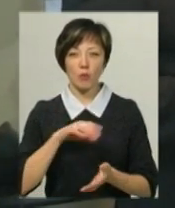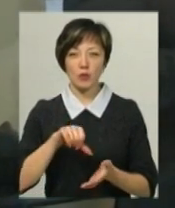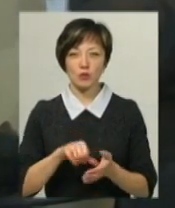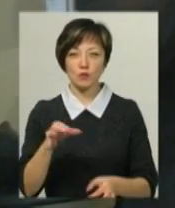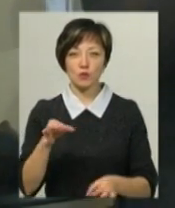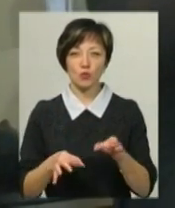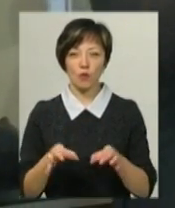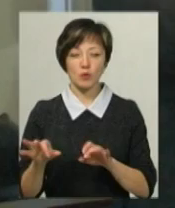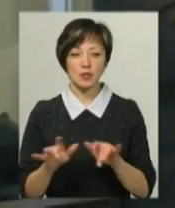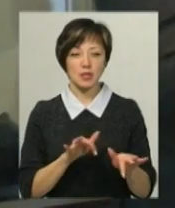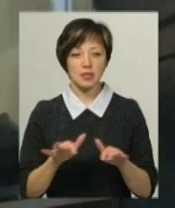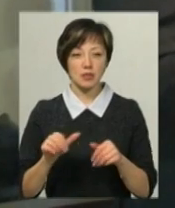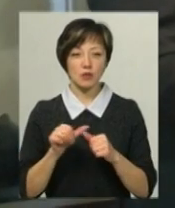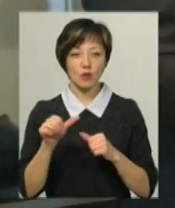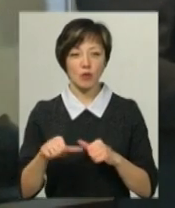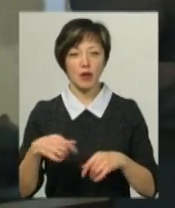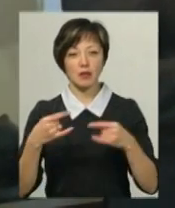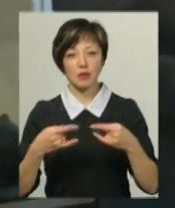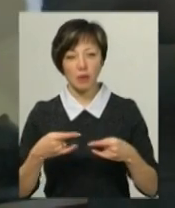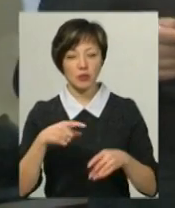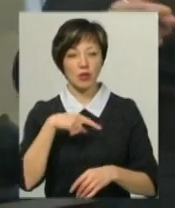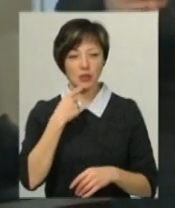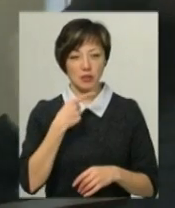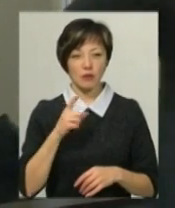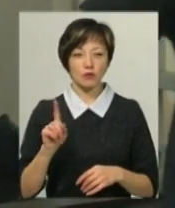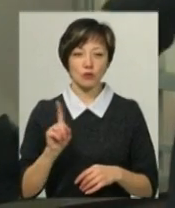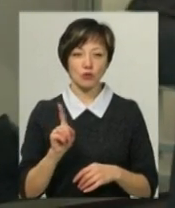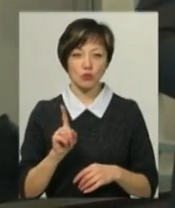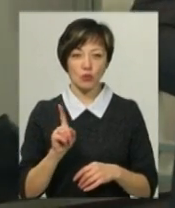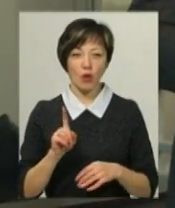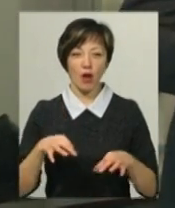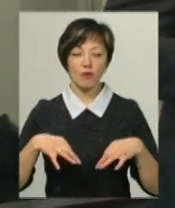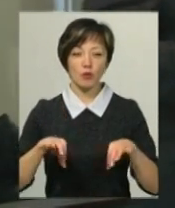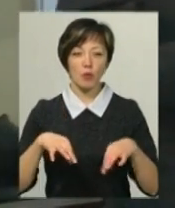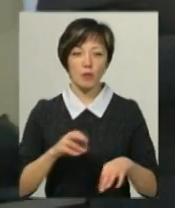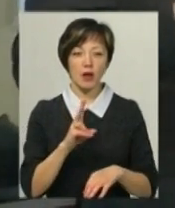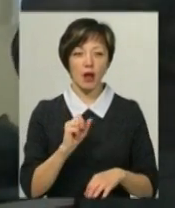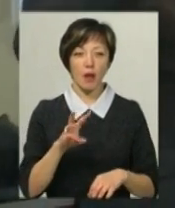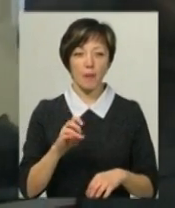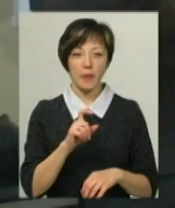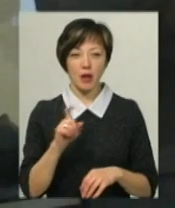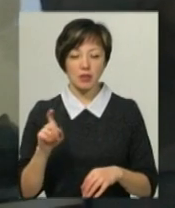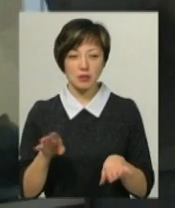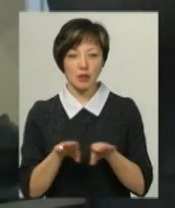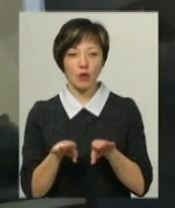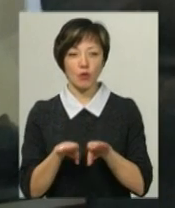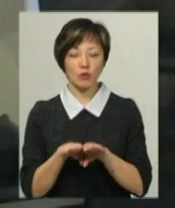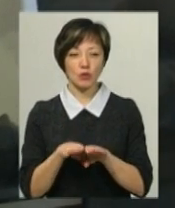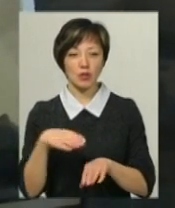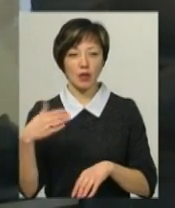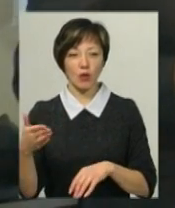засіданні, зокрема на телебаченні, стверджував, що автомобіль КАМАЗ нібито знаходився на